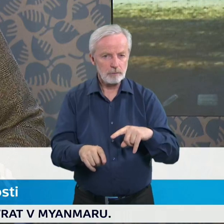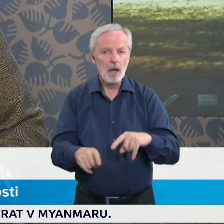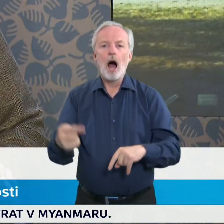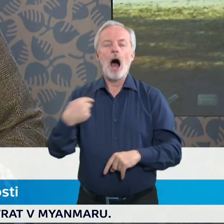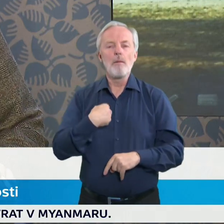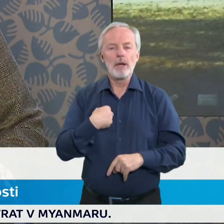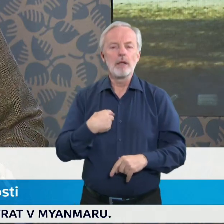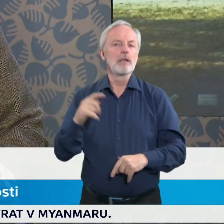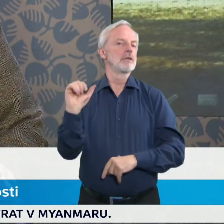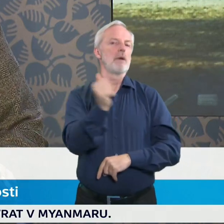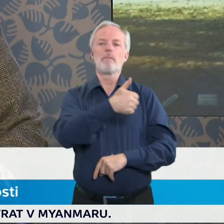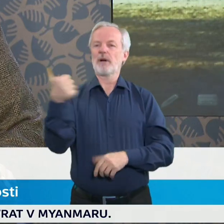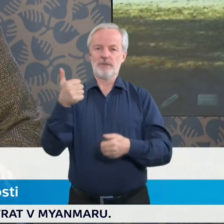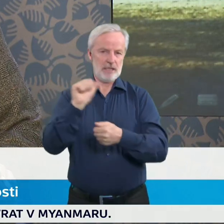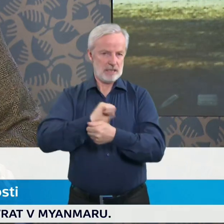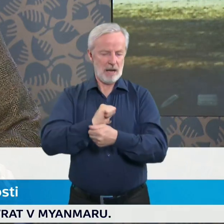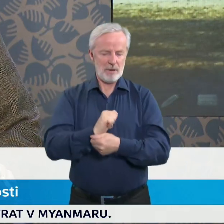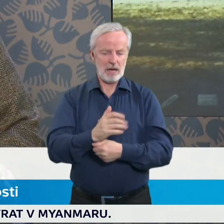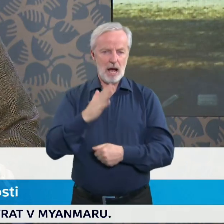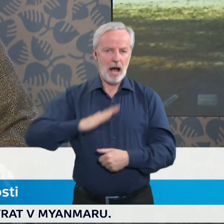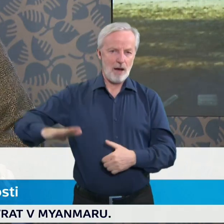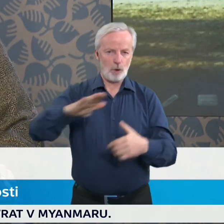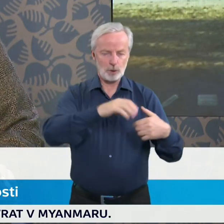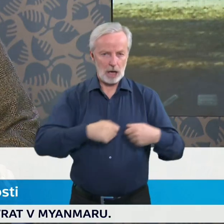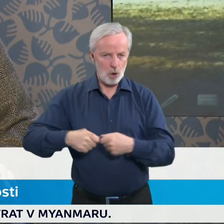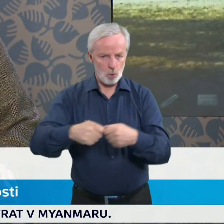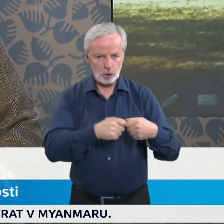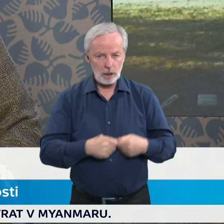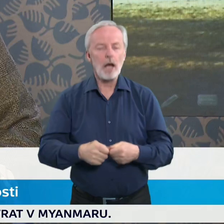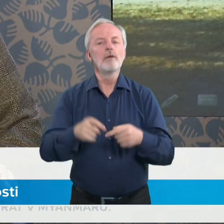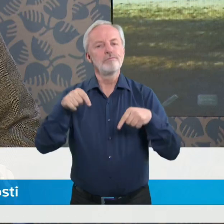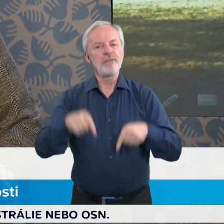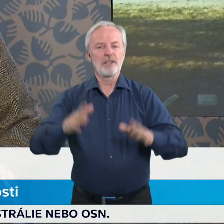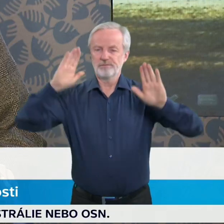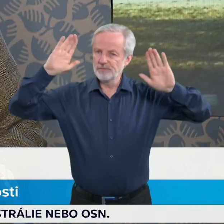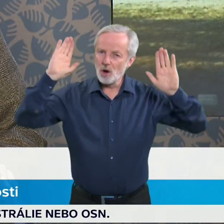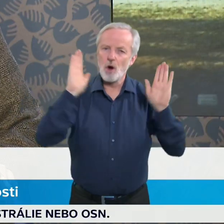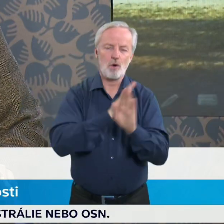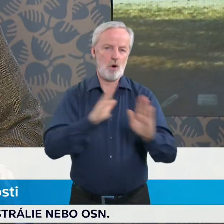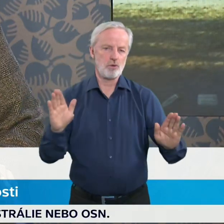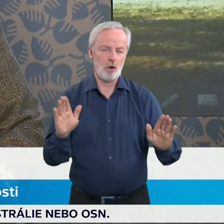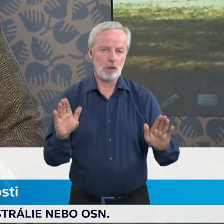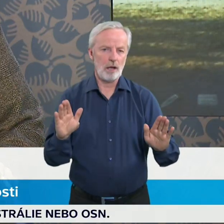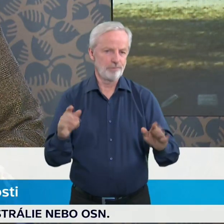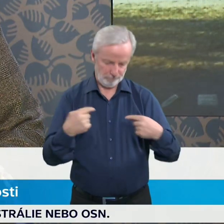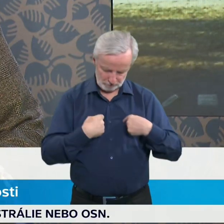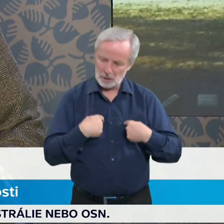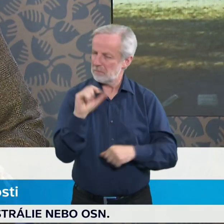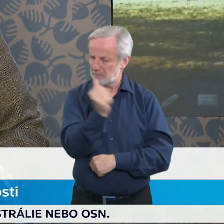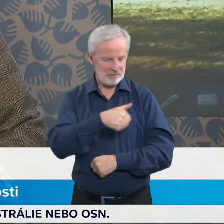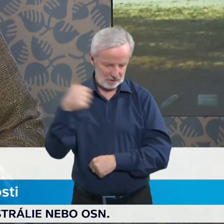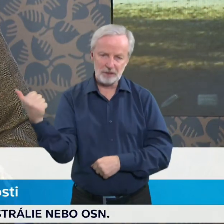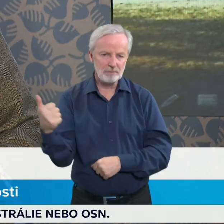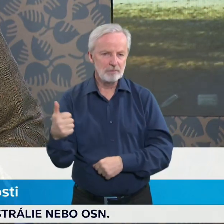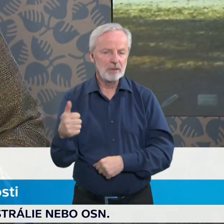zemí v rámci Evropské unie, která přistoupila jako první k této